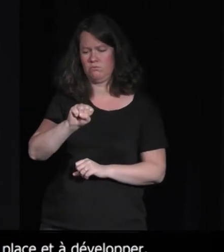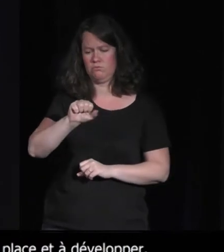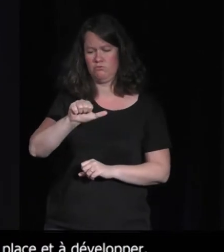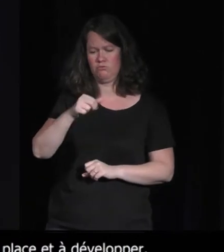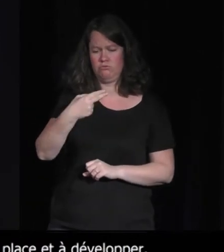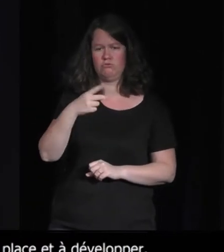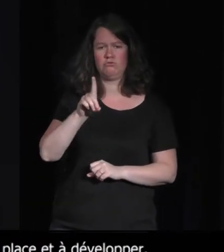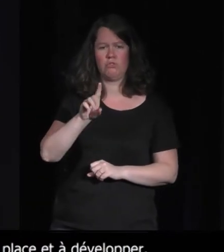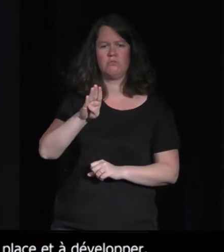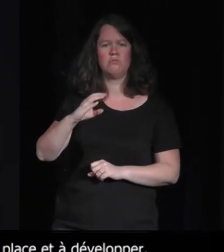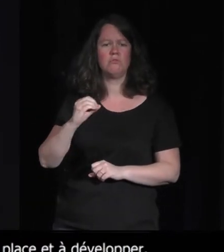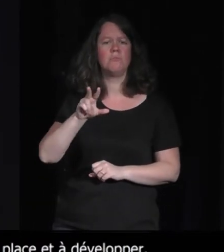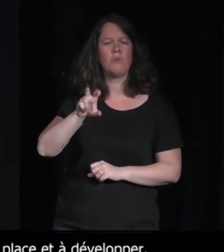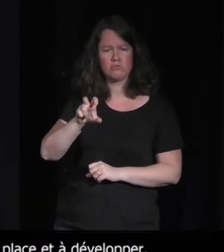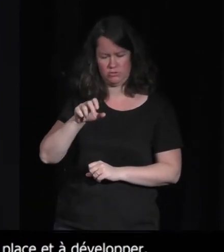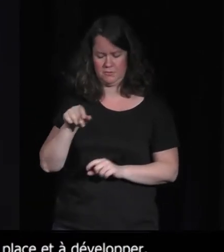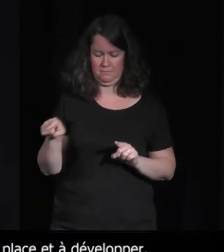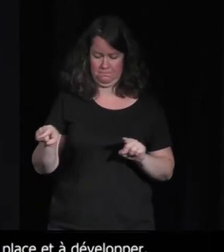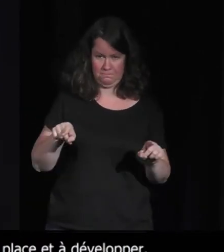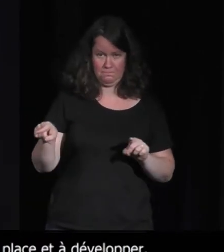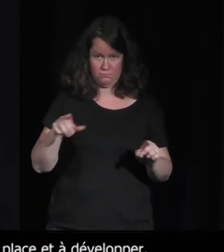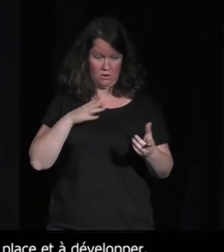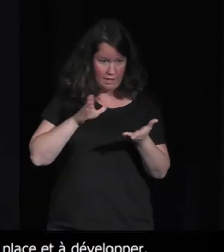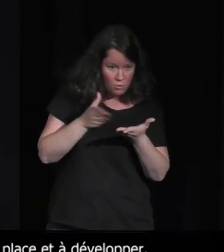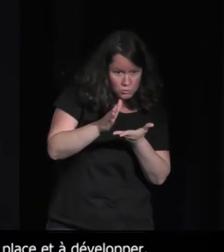différentes régions